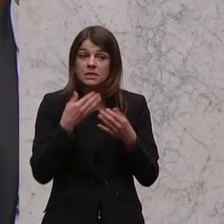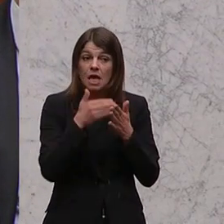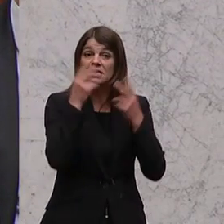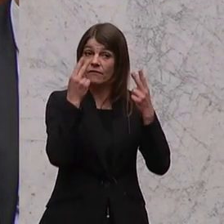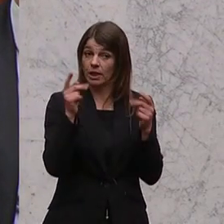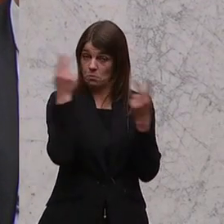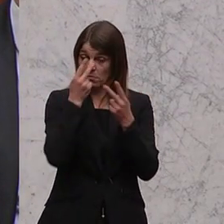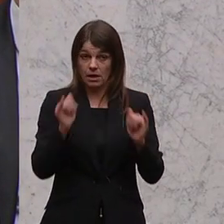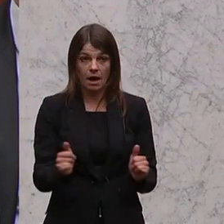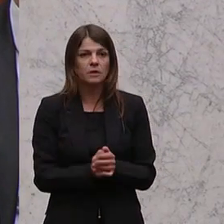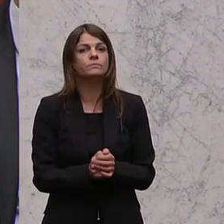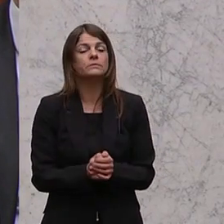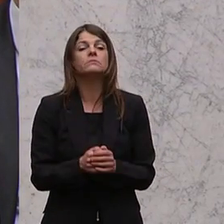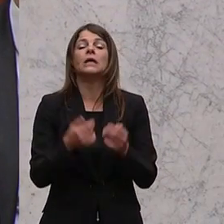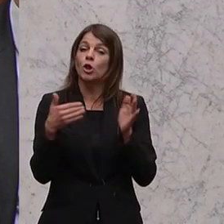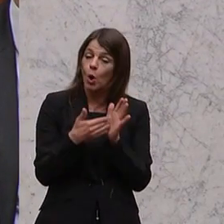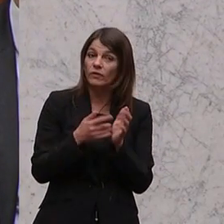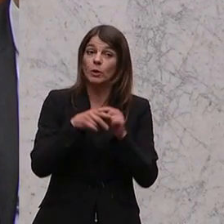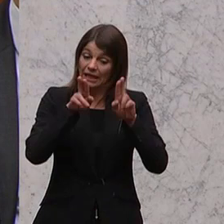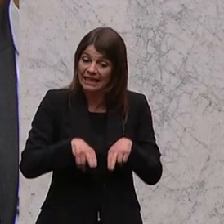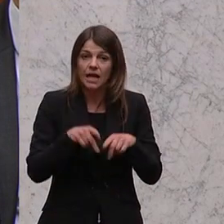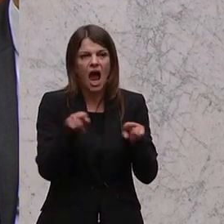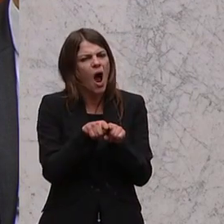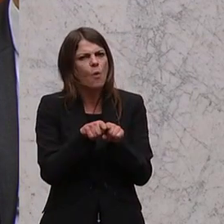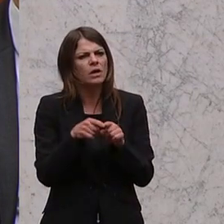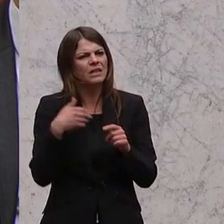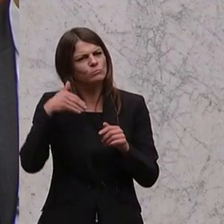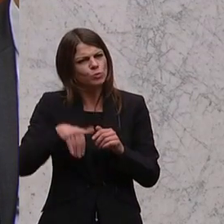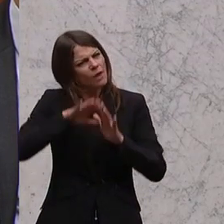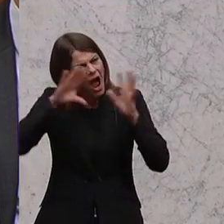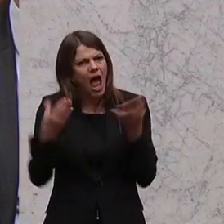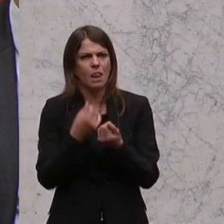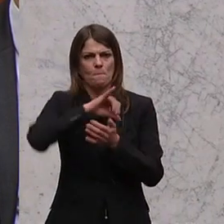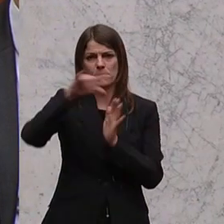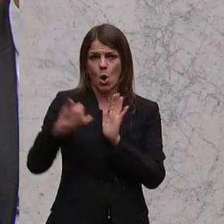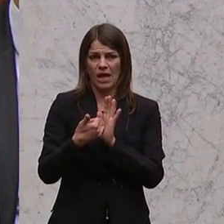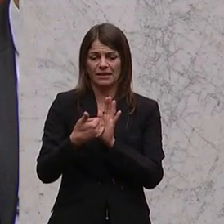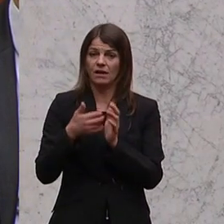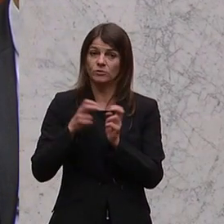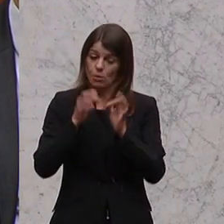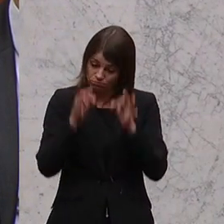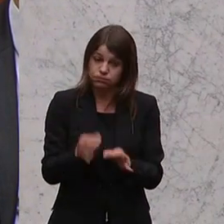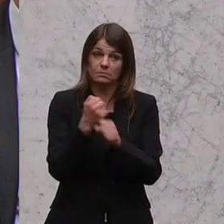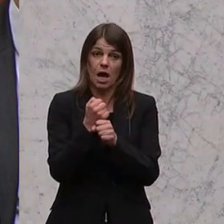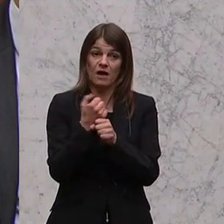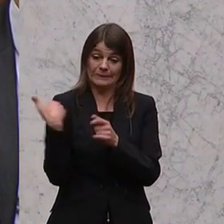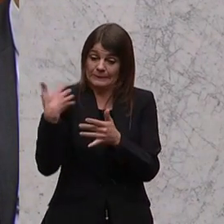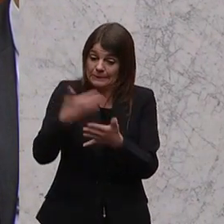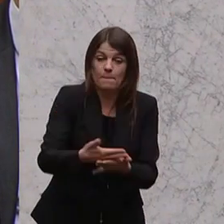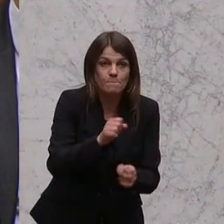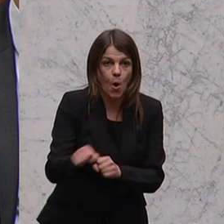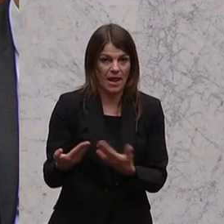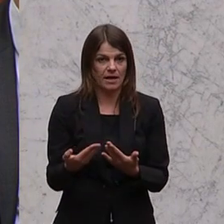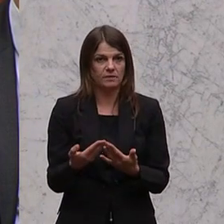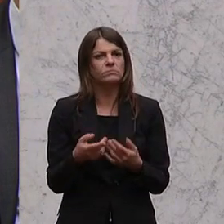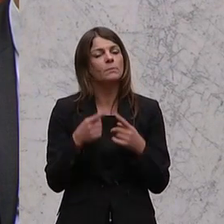Und selbstverständlich ist es auch notwendig und richtig, hier wirklich alles an Projekten noch zu verwirklichen, was halt noch irgendwie möglich ist.